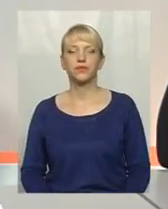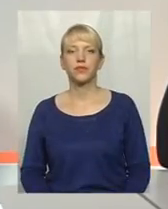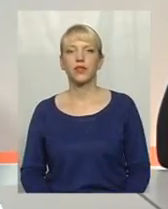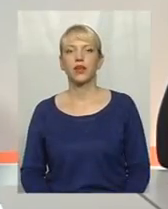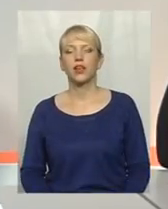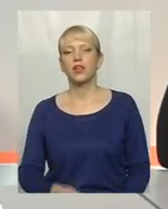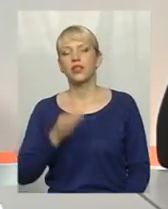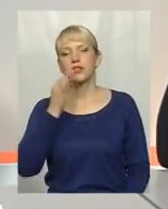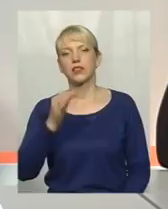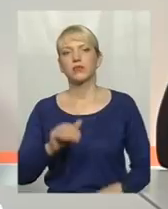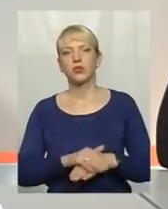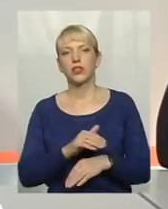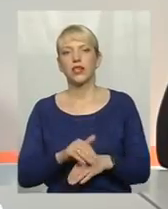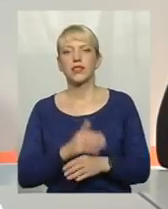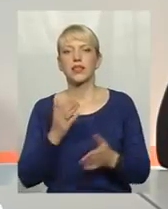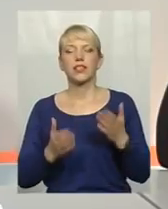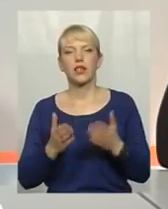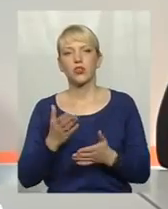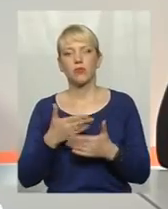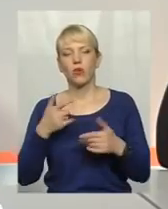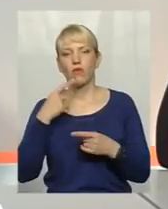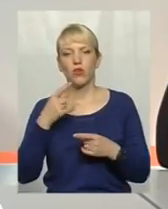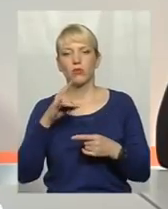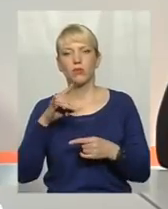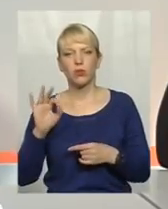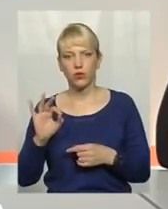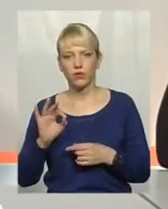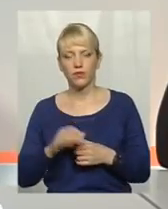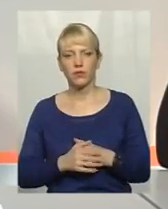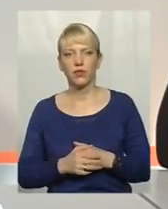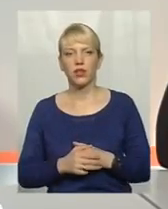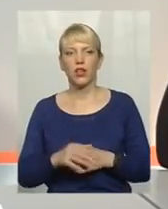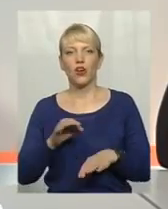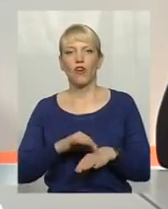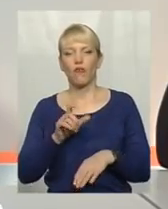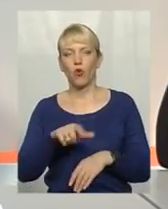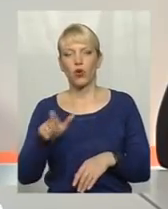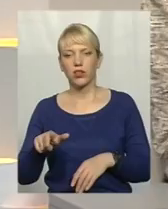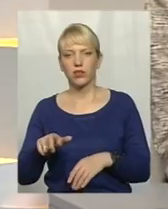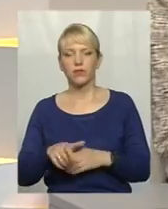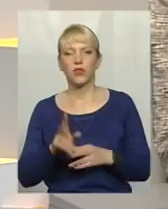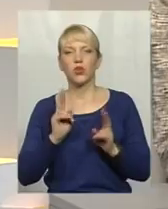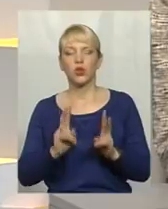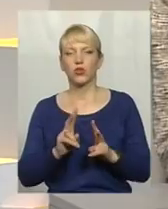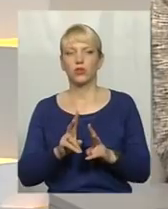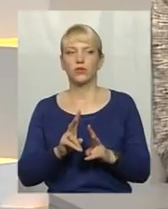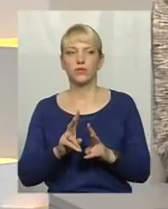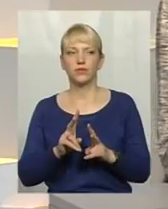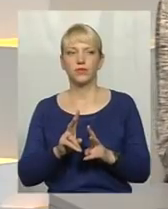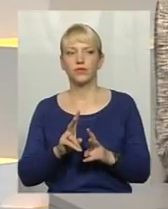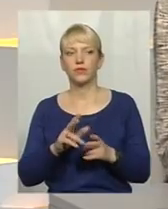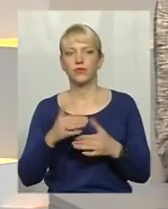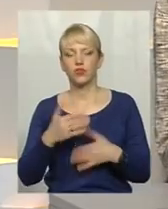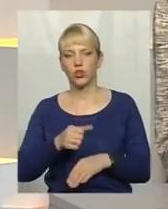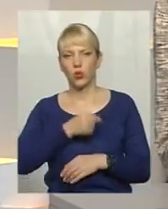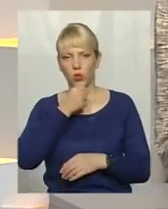Скажіть, будь ласка, якщо ми говоримо про хворих, які вже